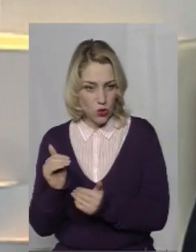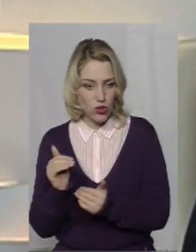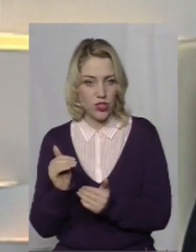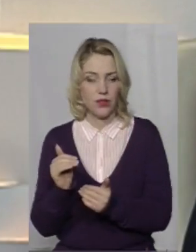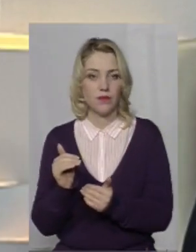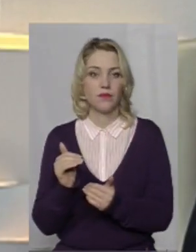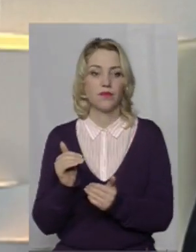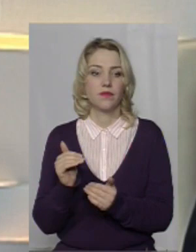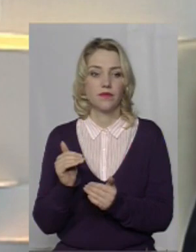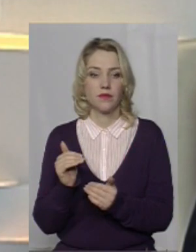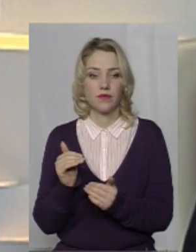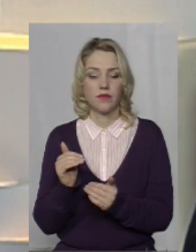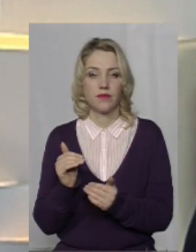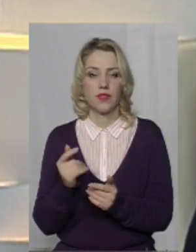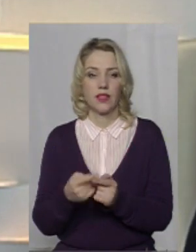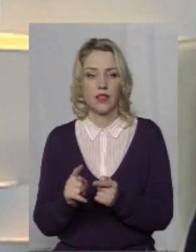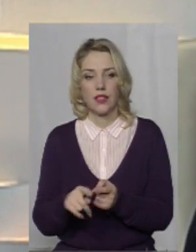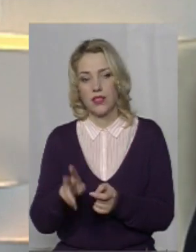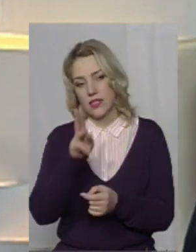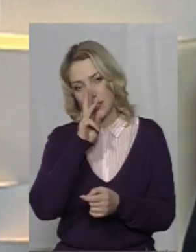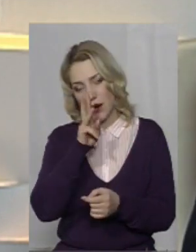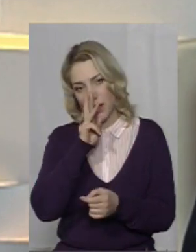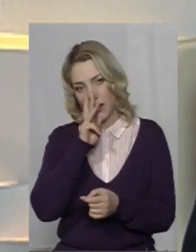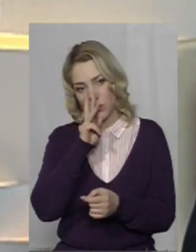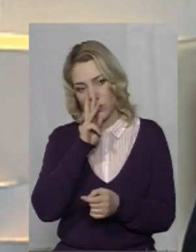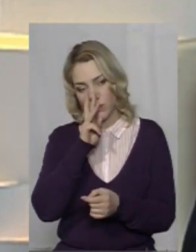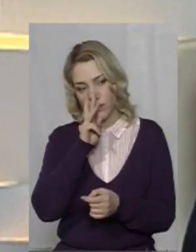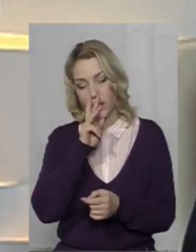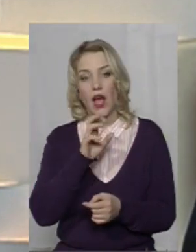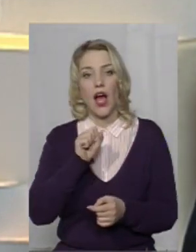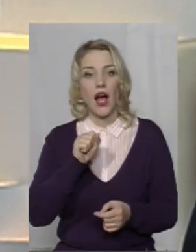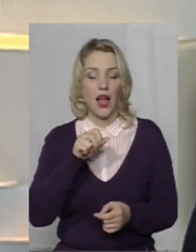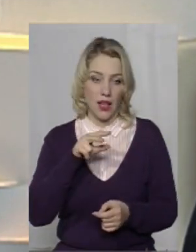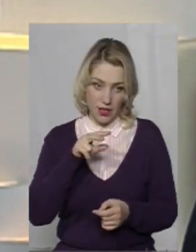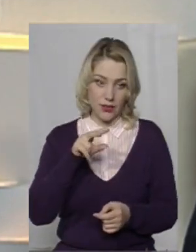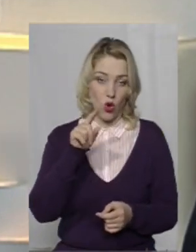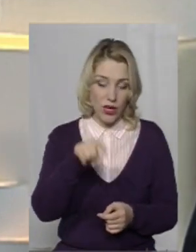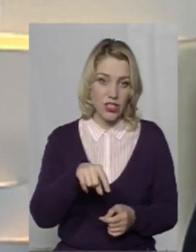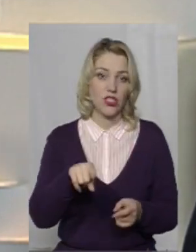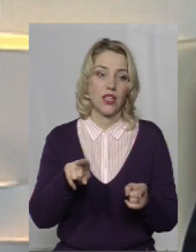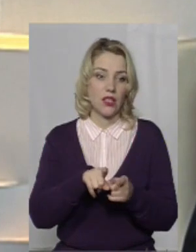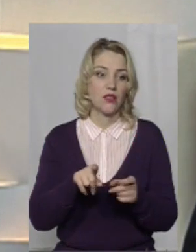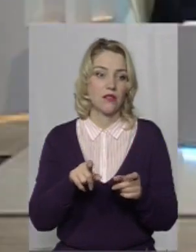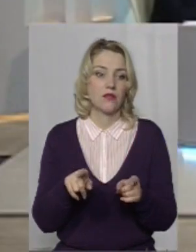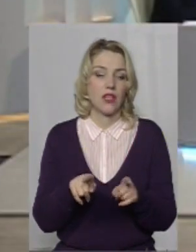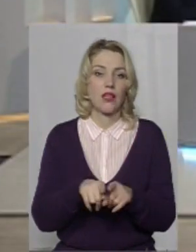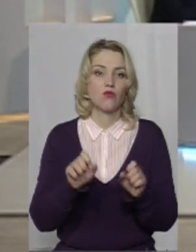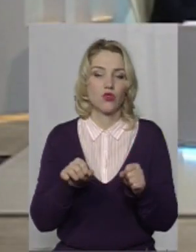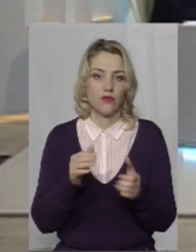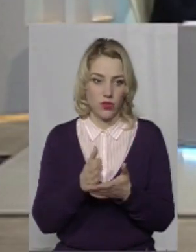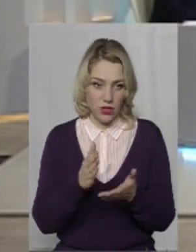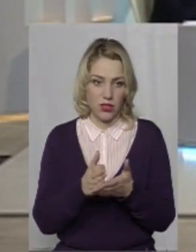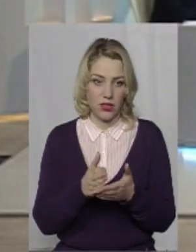їх заробітну плату, хоча, до речі, такі можливості є. Десь